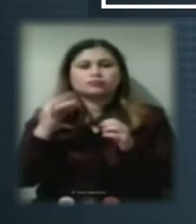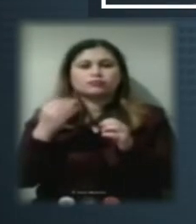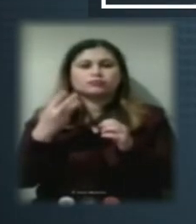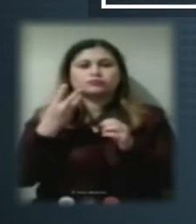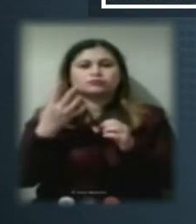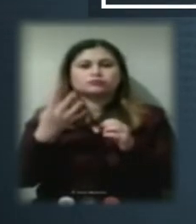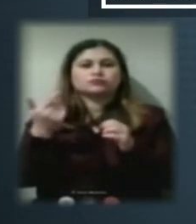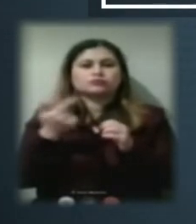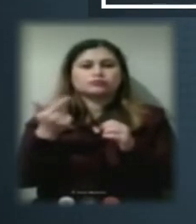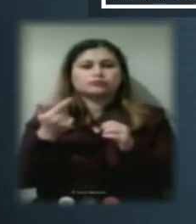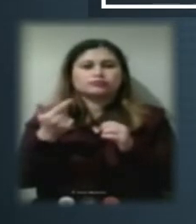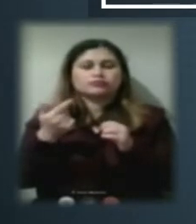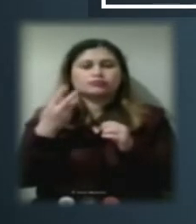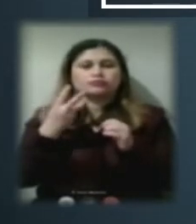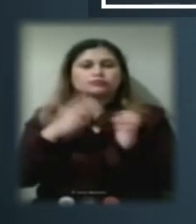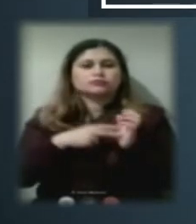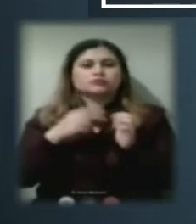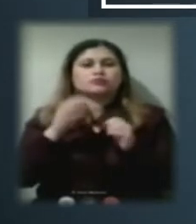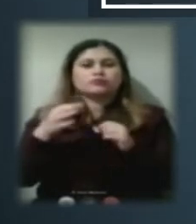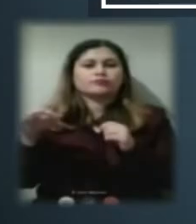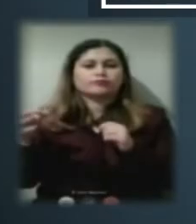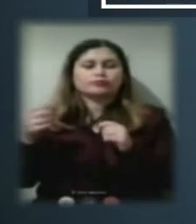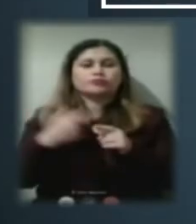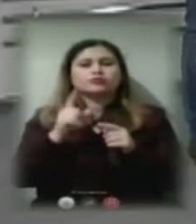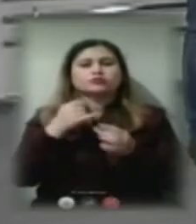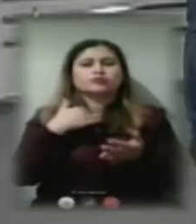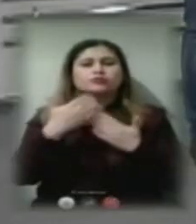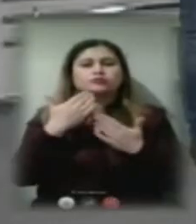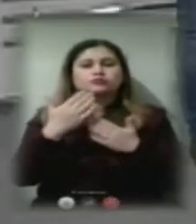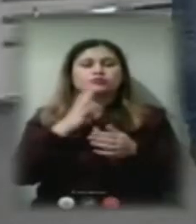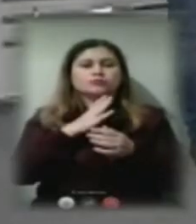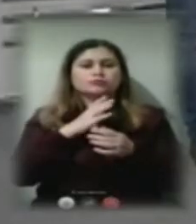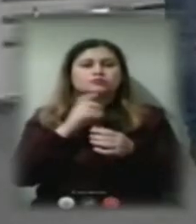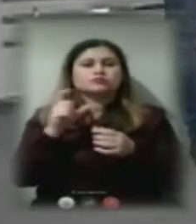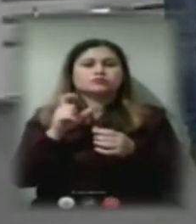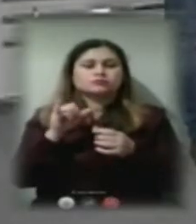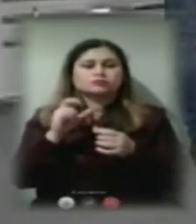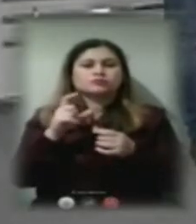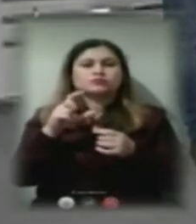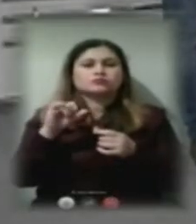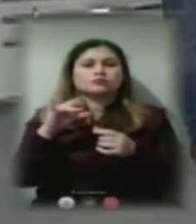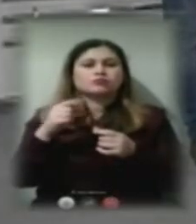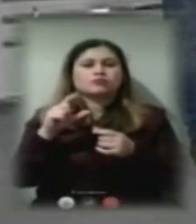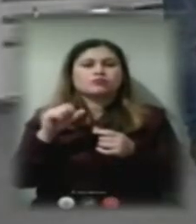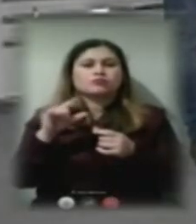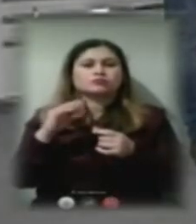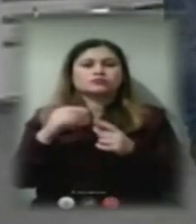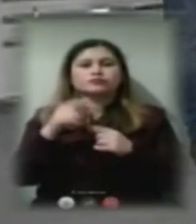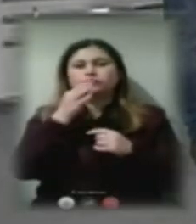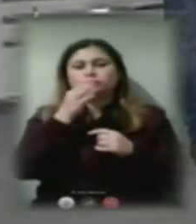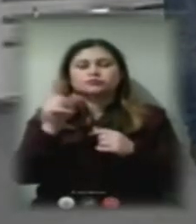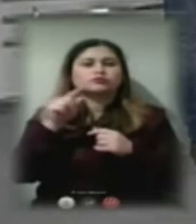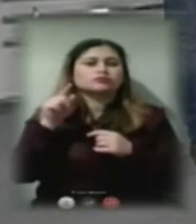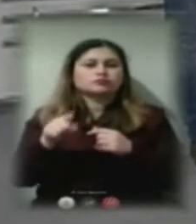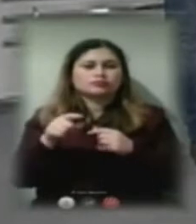37 копійок. Але ми поспілкувавшись з Сергієм Харченком, він нам сказав про те, що у